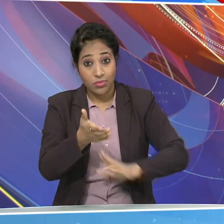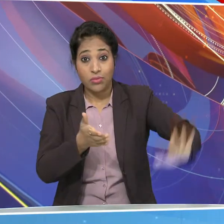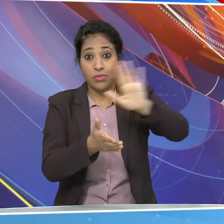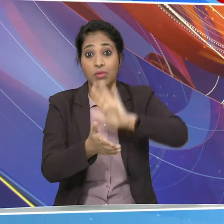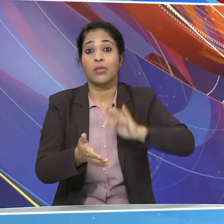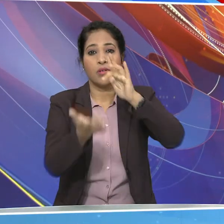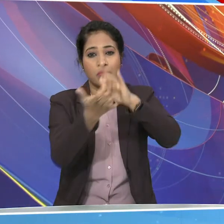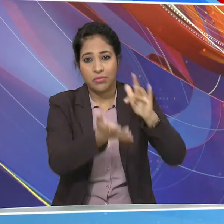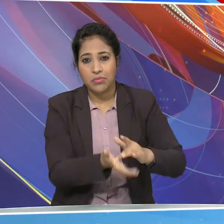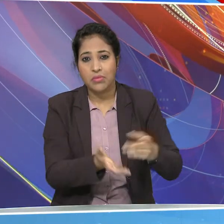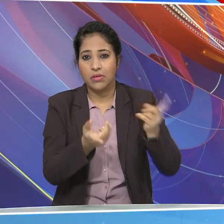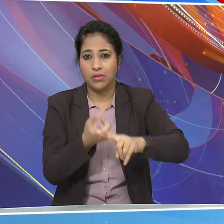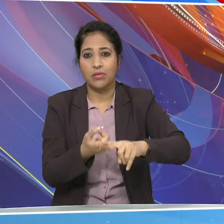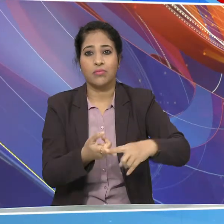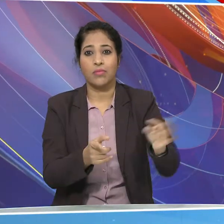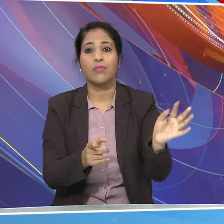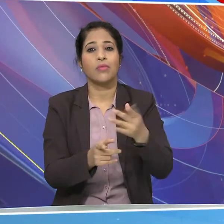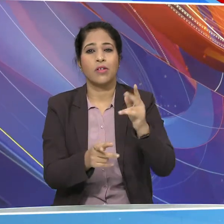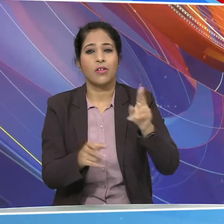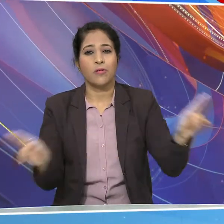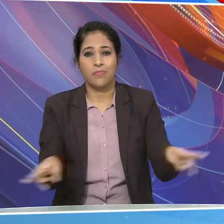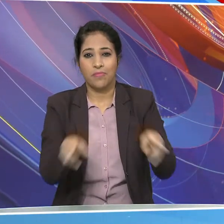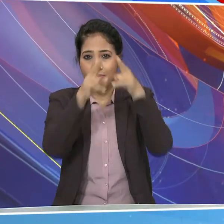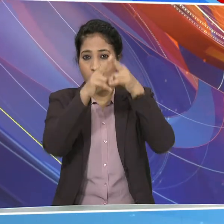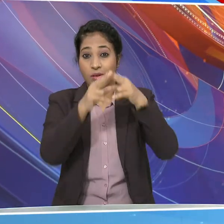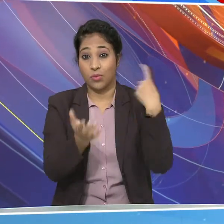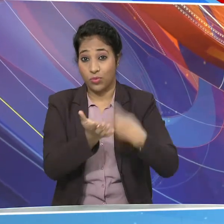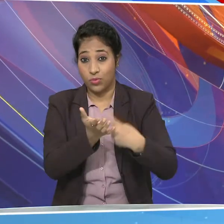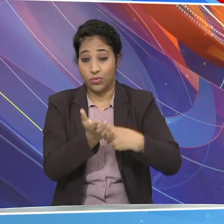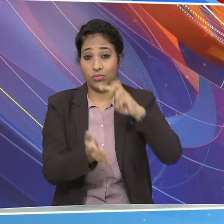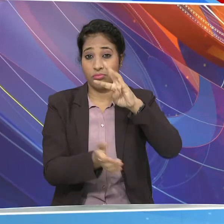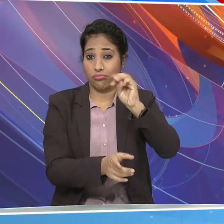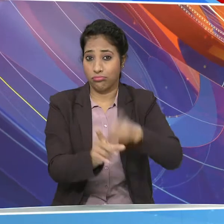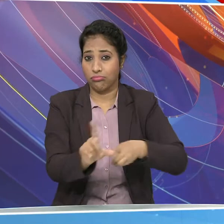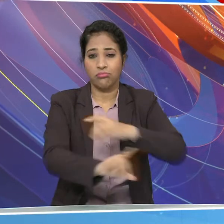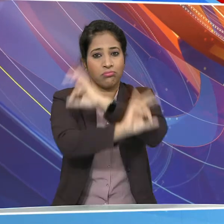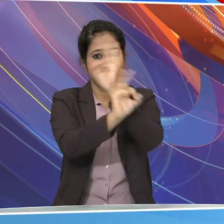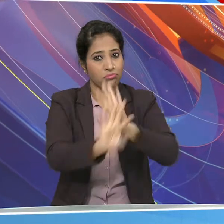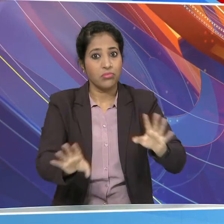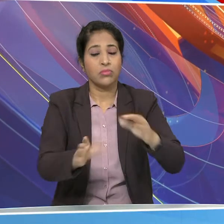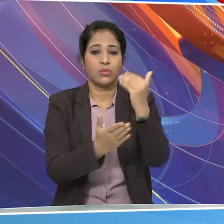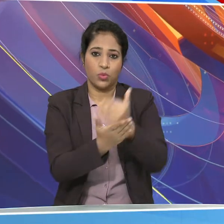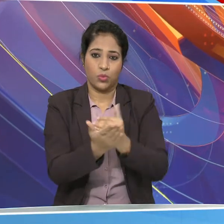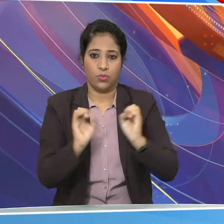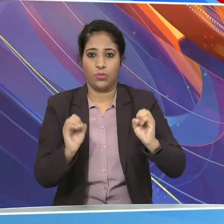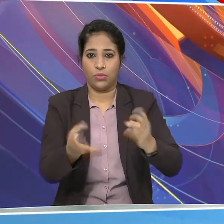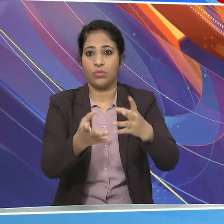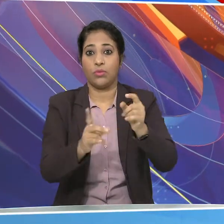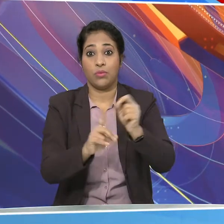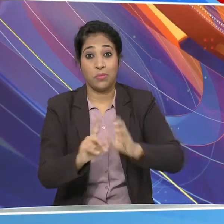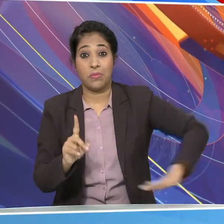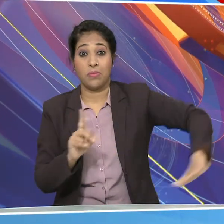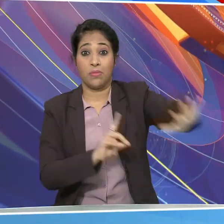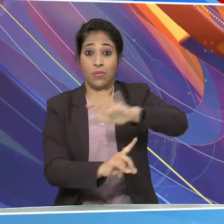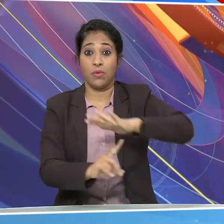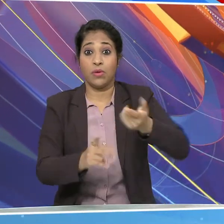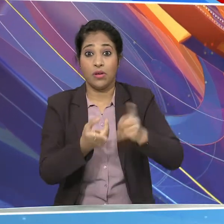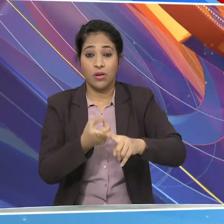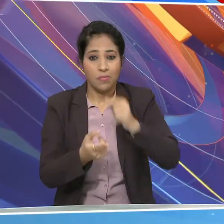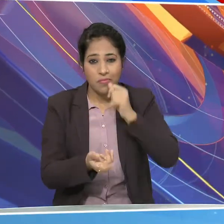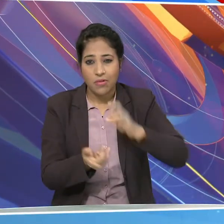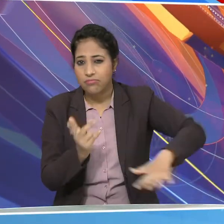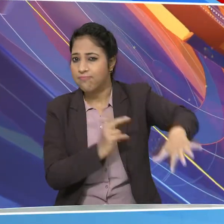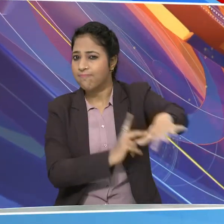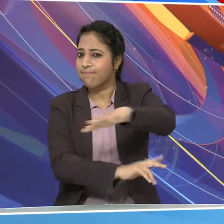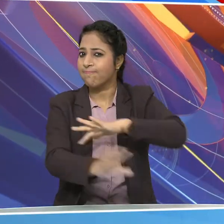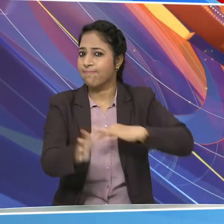संस्थानों तथा पैरिस नियमों के 30 साल पूरी होने के सिलसले में आयोजित किया जा रहा है परियावरन और जलवायू